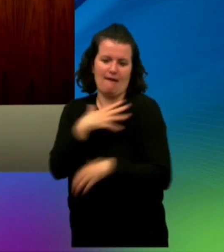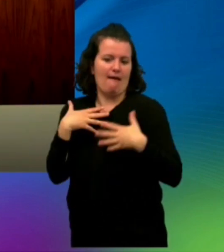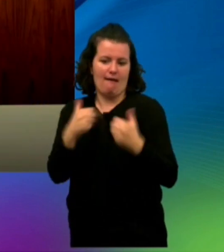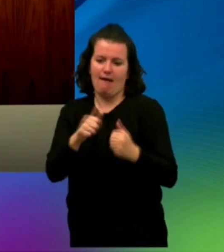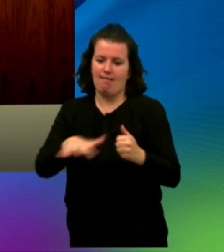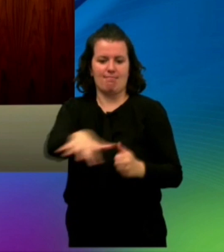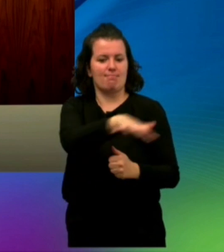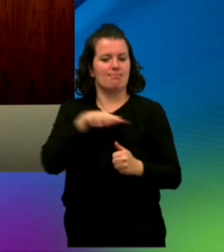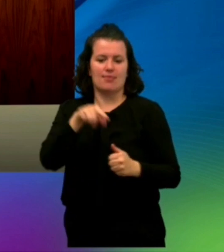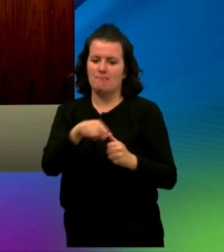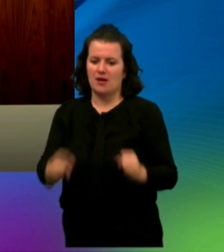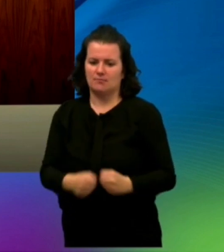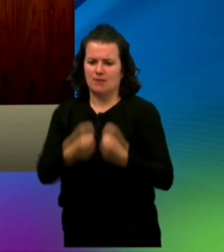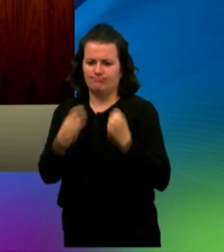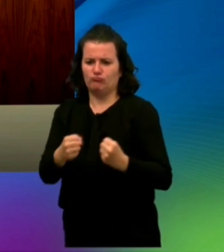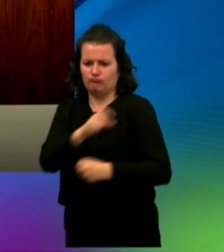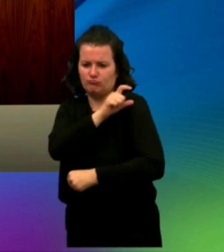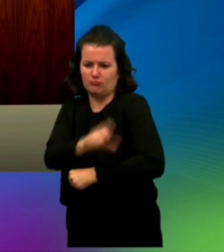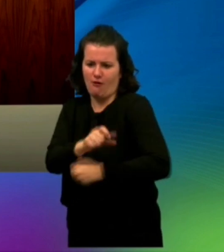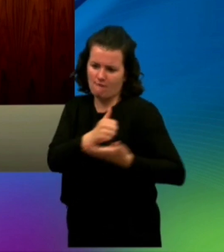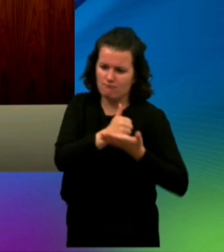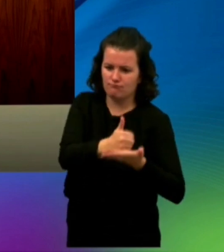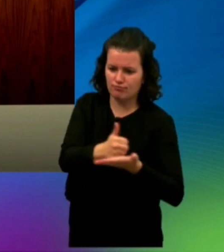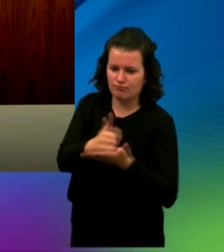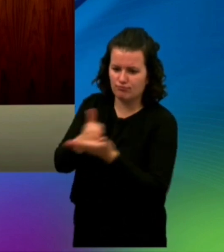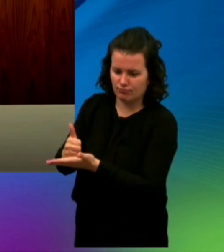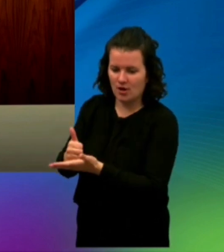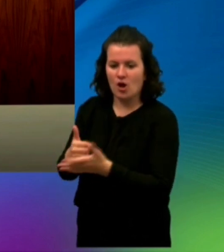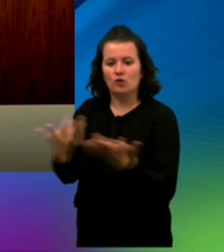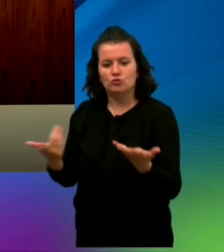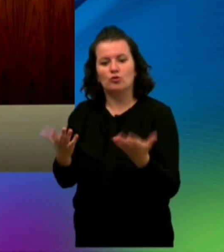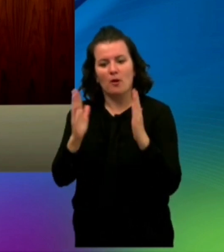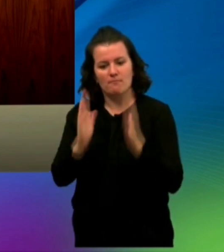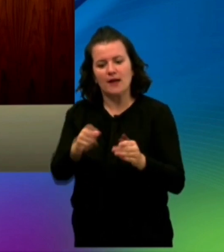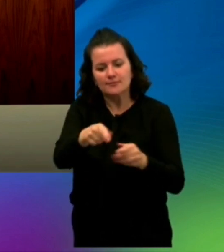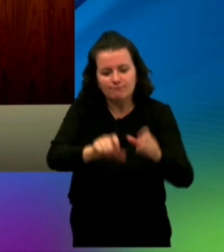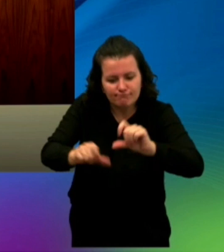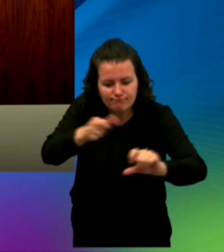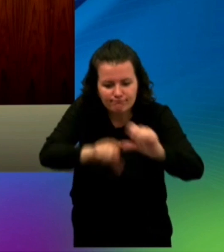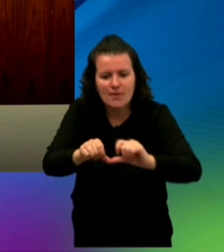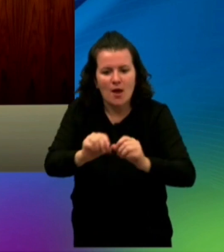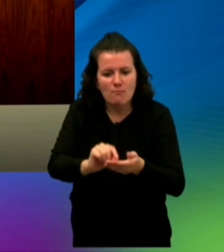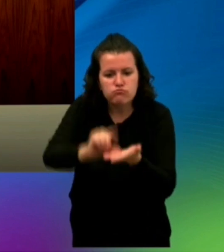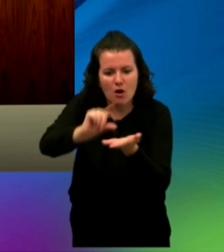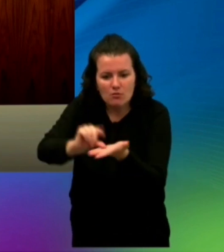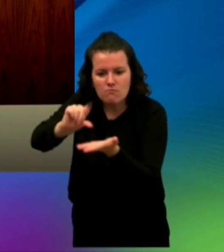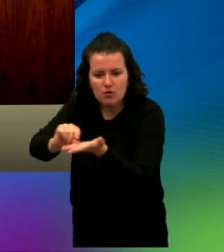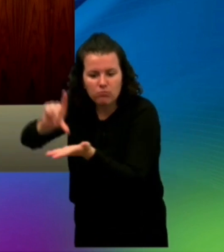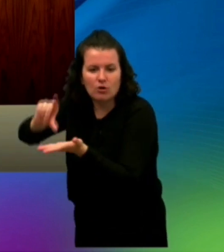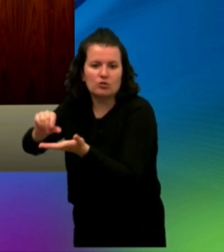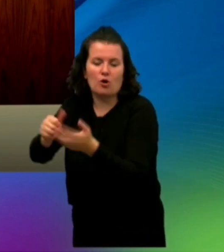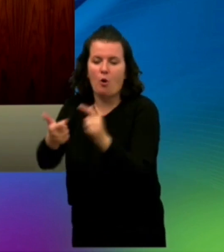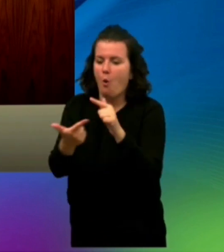الصحي عبر توفير اللقاحات للمواطنين المغاربة والدول الإفريقية الشقيقة في إطار